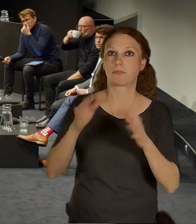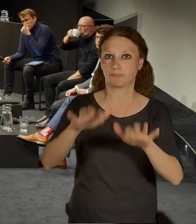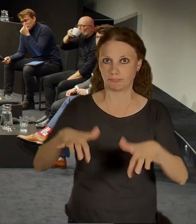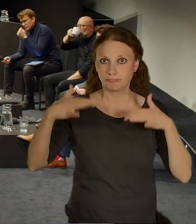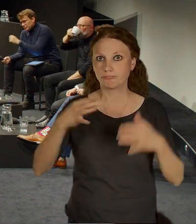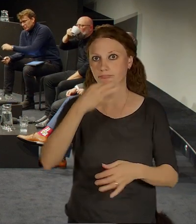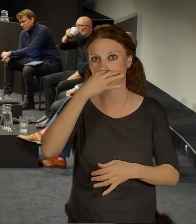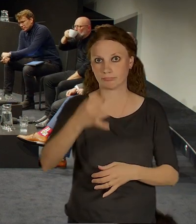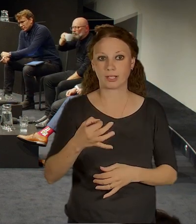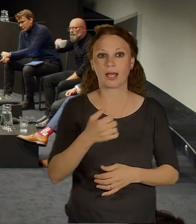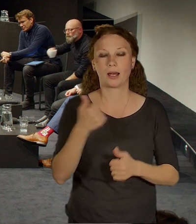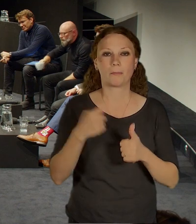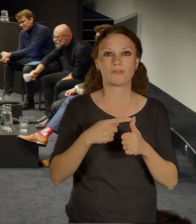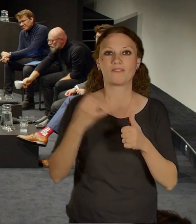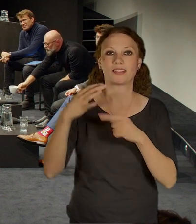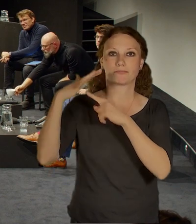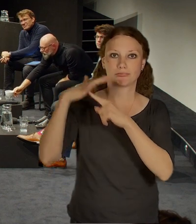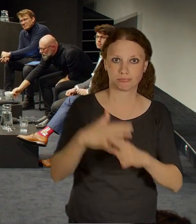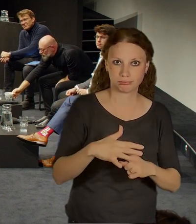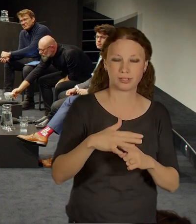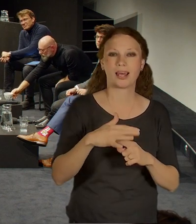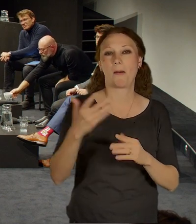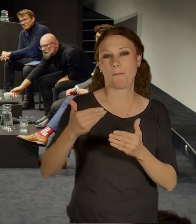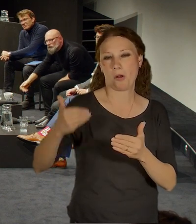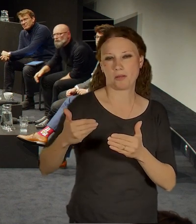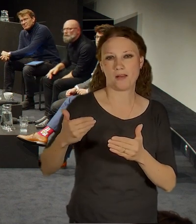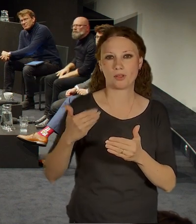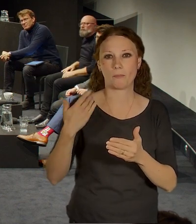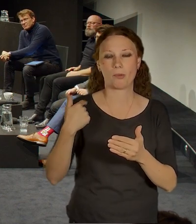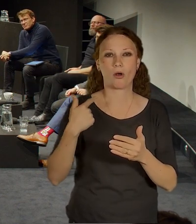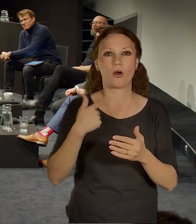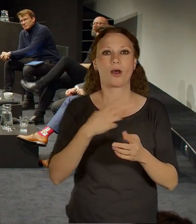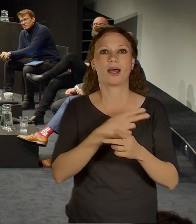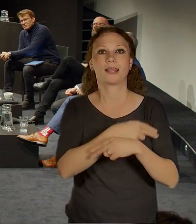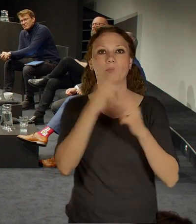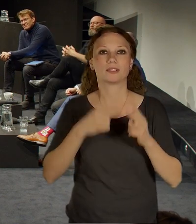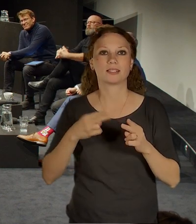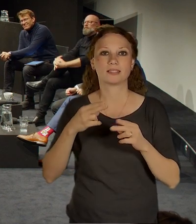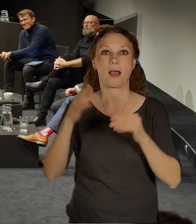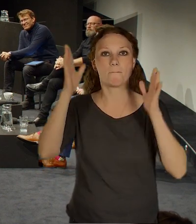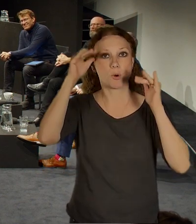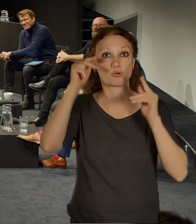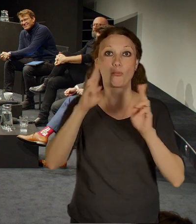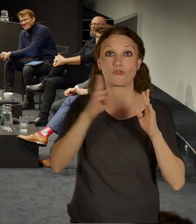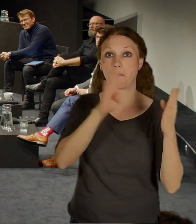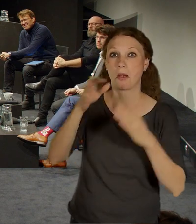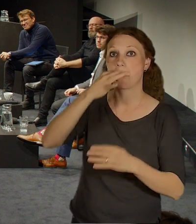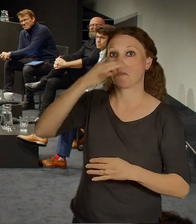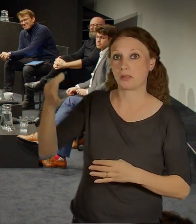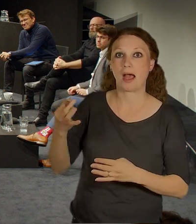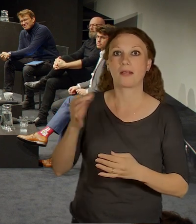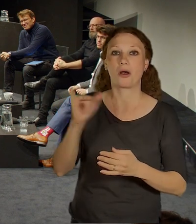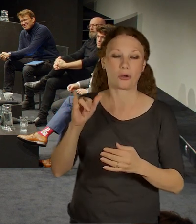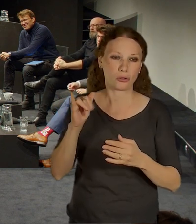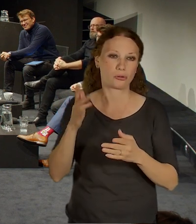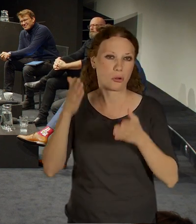poznámka k helipoetu. Stavěl se teďka nedávno a nemocnici motol, takže tam bych se začal zeptat. A nejspíš by to měl být úzad